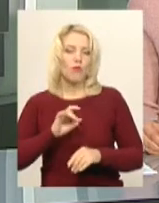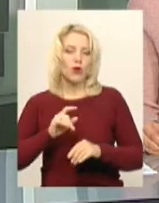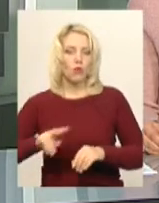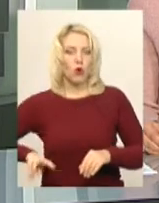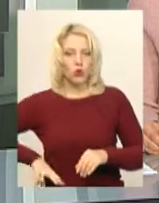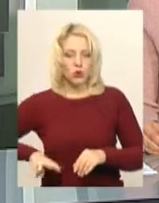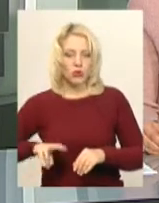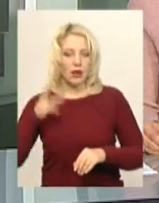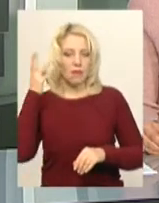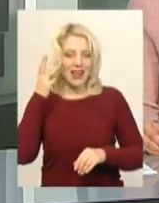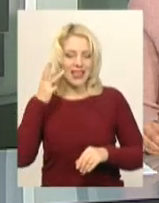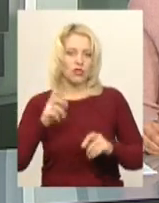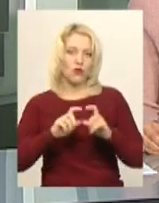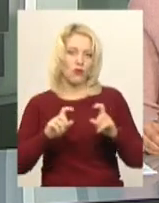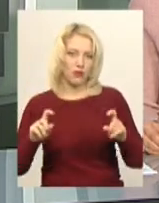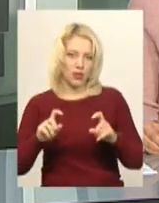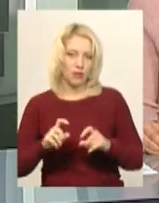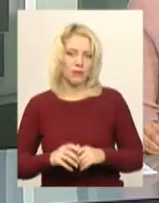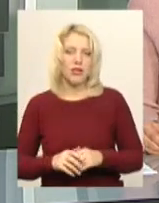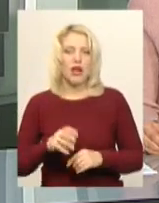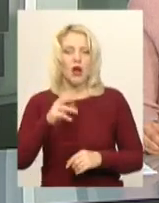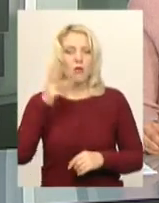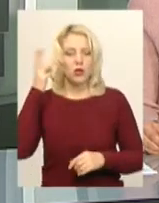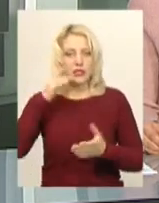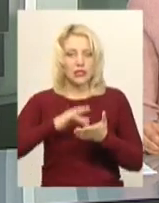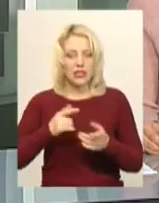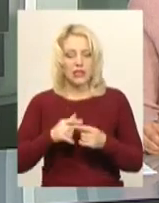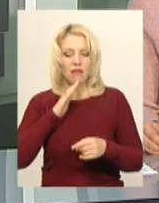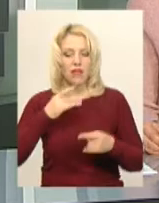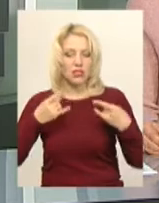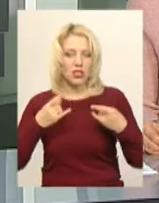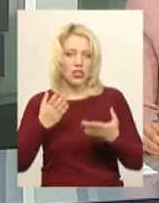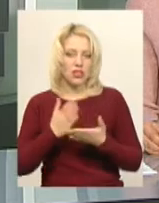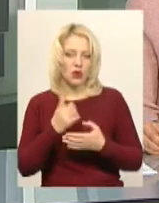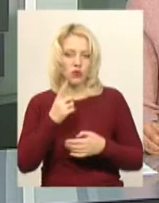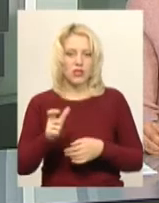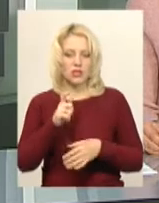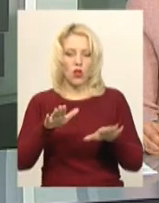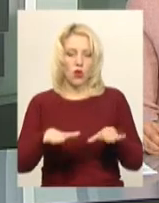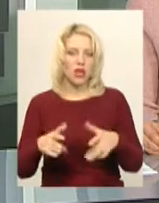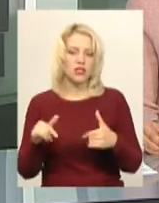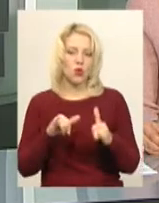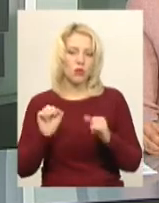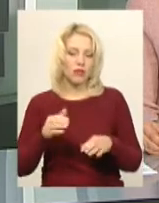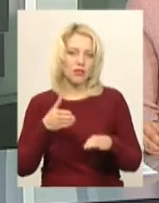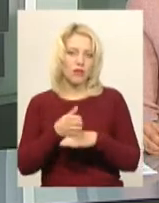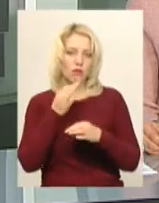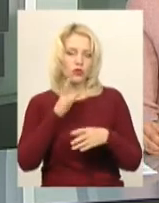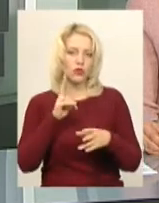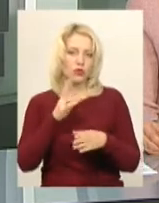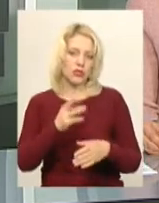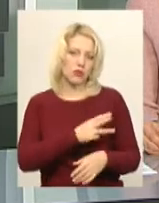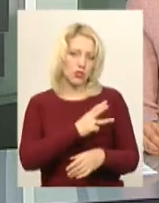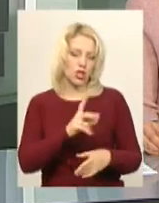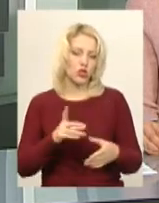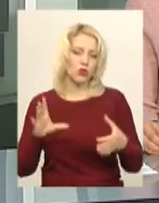«Суспільного мовлення України» Любов Тімкова. За її словами, наш телеканал став однією із локацій, куди міг завідати будь-який бажаючий,